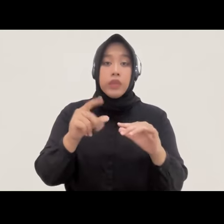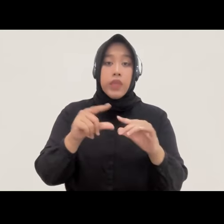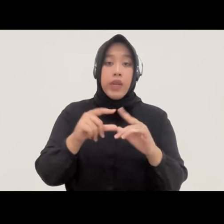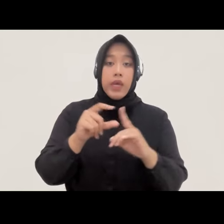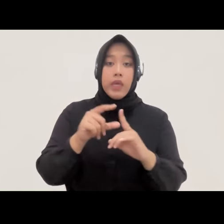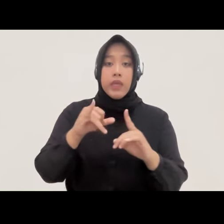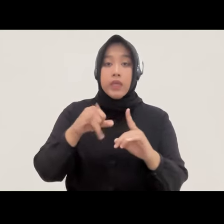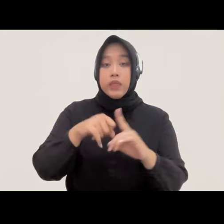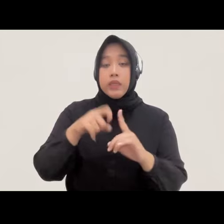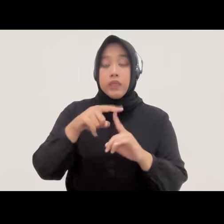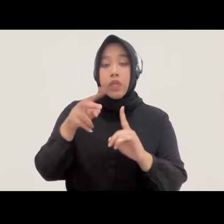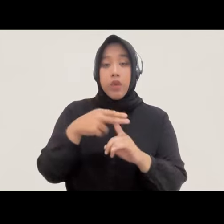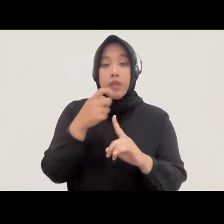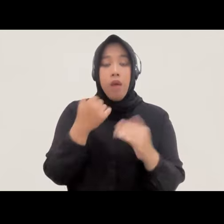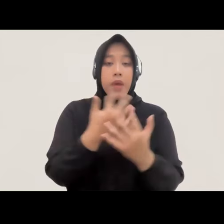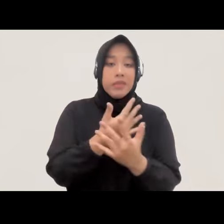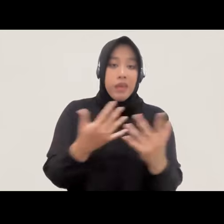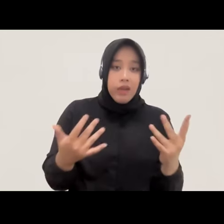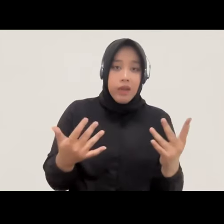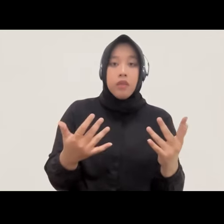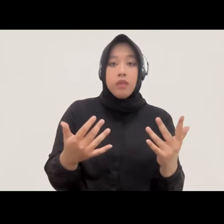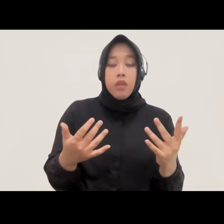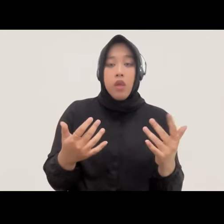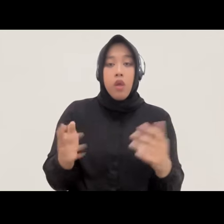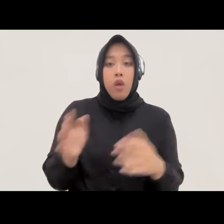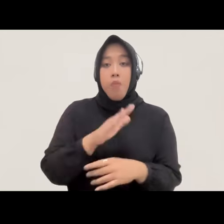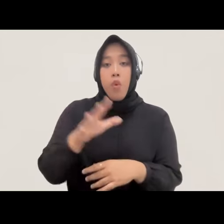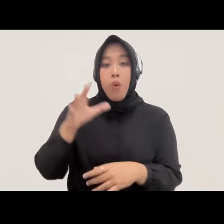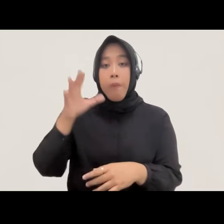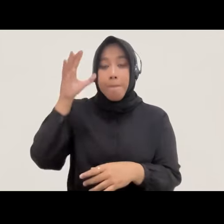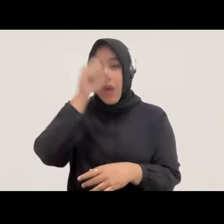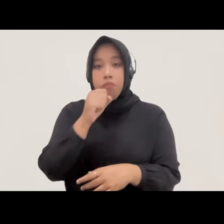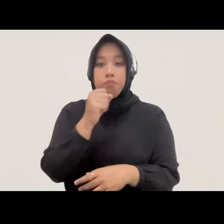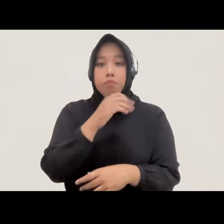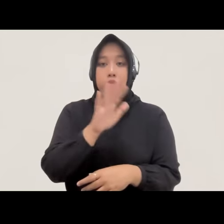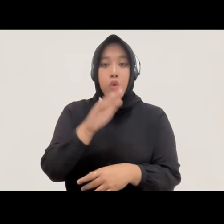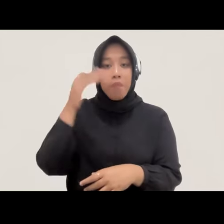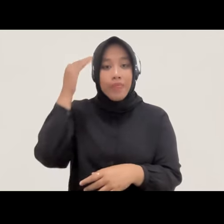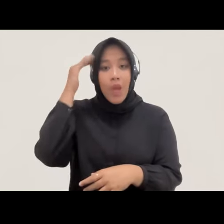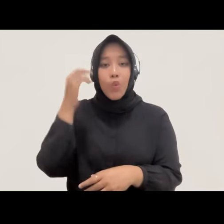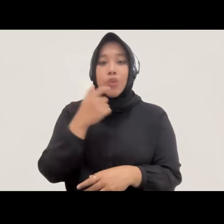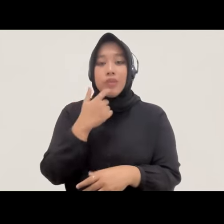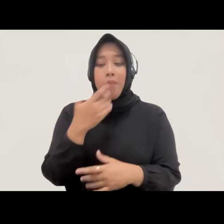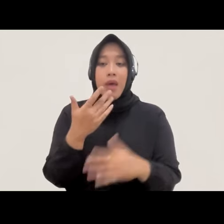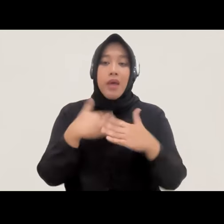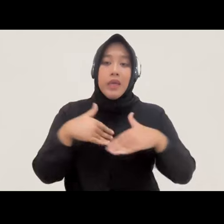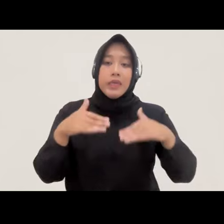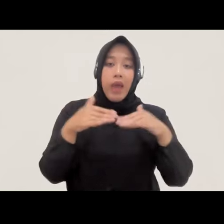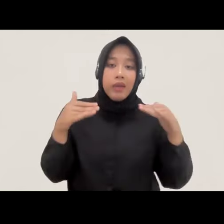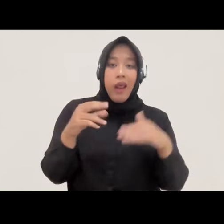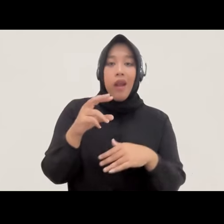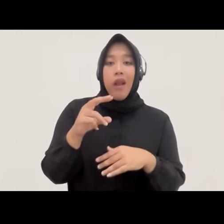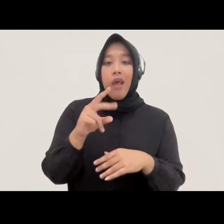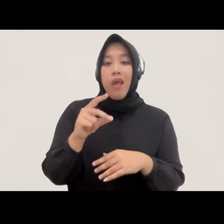bagaimana masyarakat itu secara mayoritas belum mengetahui atau bahkan memahami terkait keadilan restoratif tapi di satu sisi